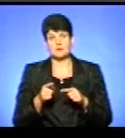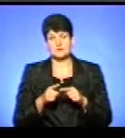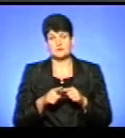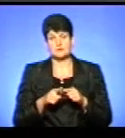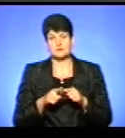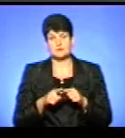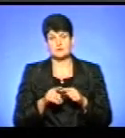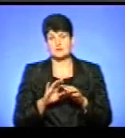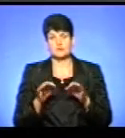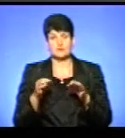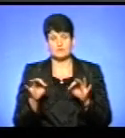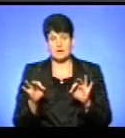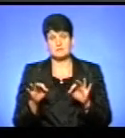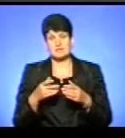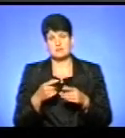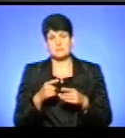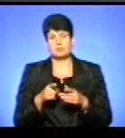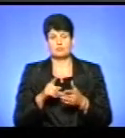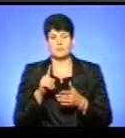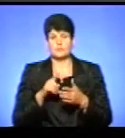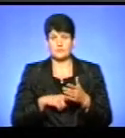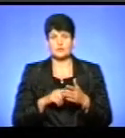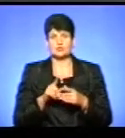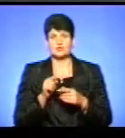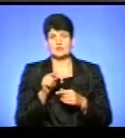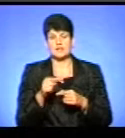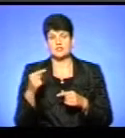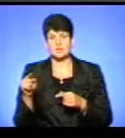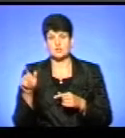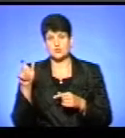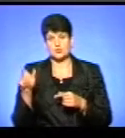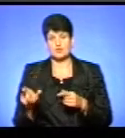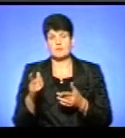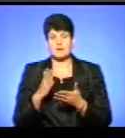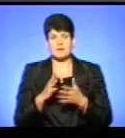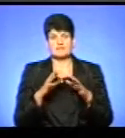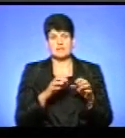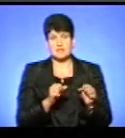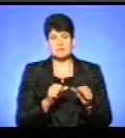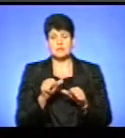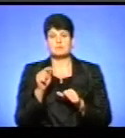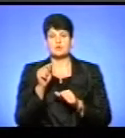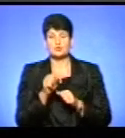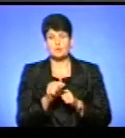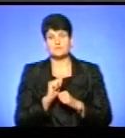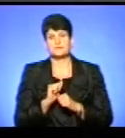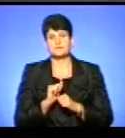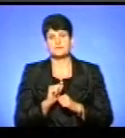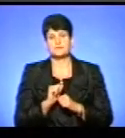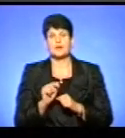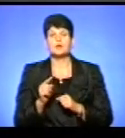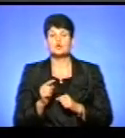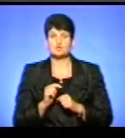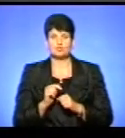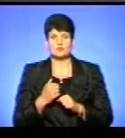дозволяємо. повинні переконатися, що саме та чи інша особа є власником. А ще, окрім того, чому